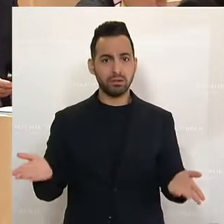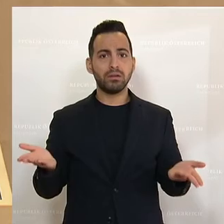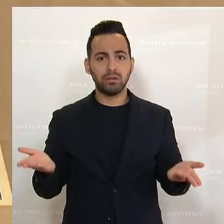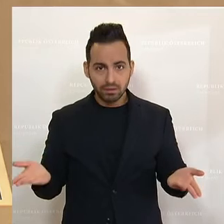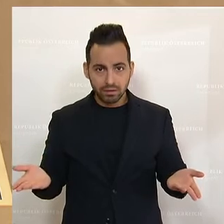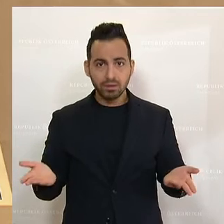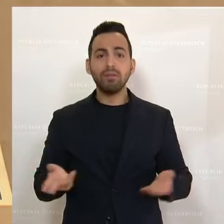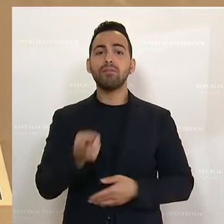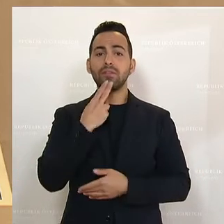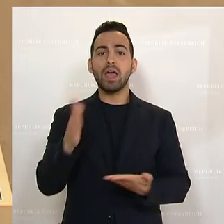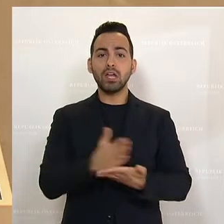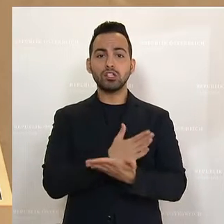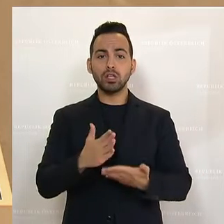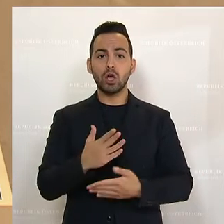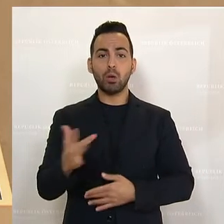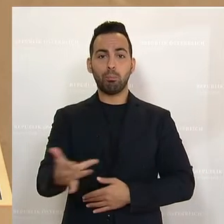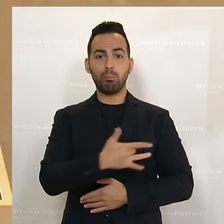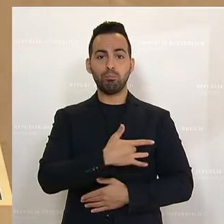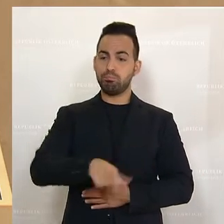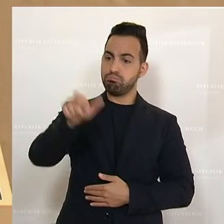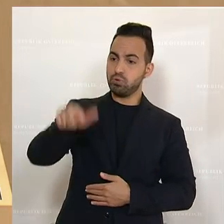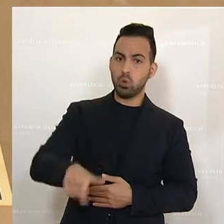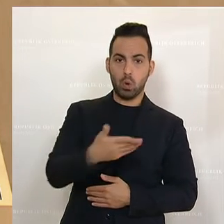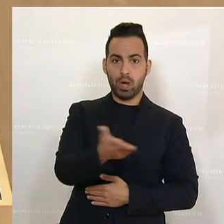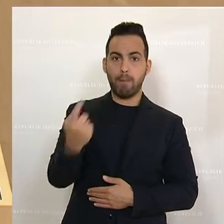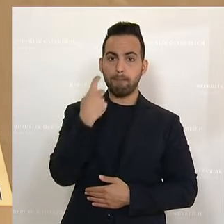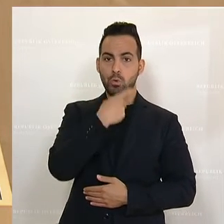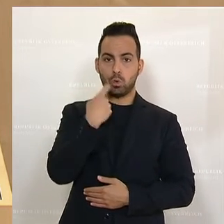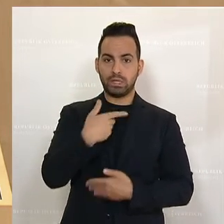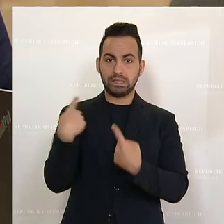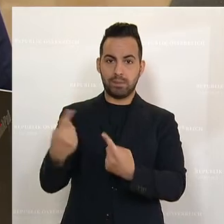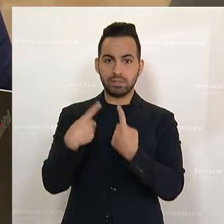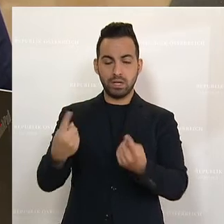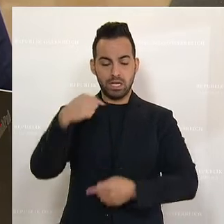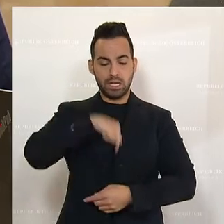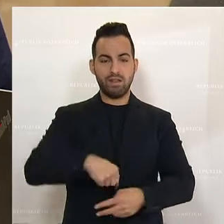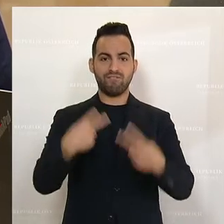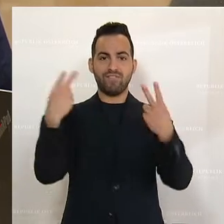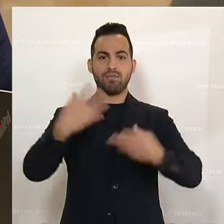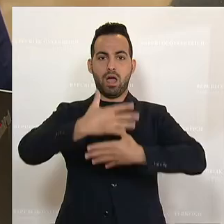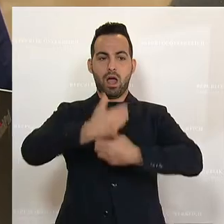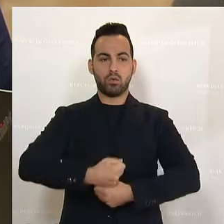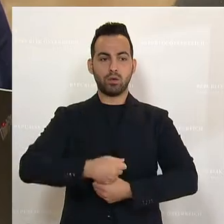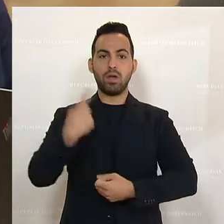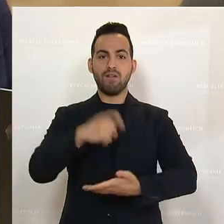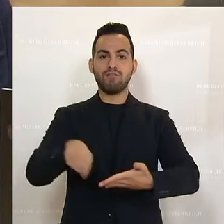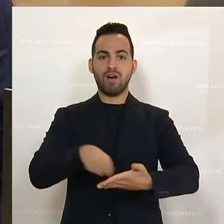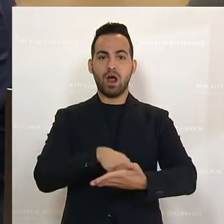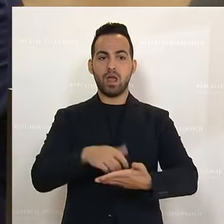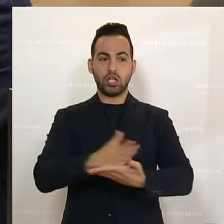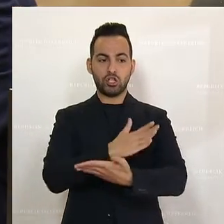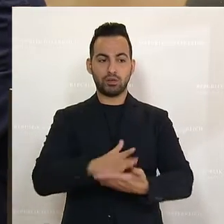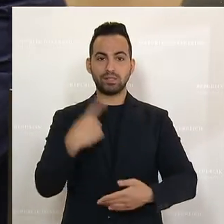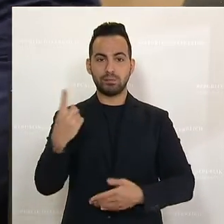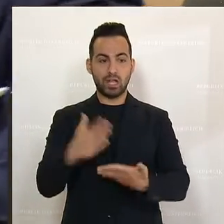Letztlich entscheidet der mündige Bürger, die mündige Bürgerin, aufgrund ihrer innersten Wertehaltung und Überzeugung über ihre Wahlentscheidung und